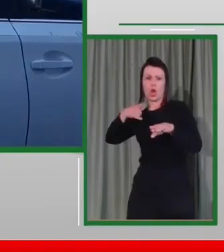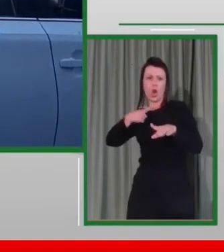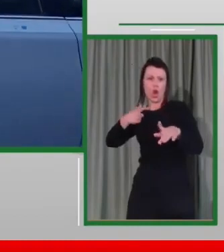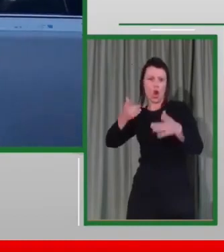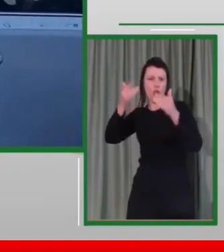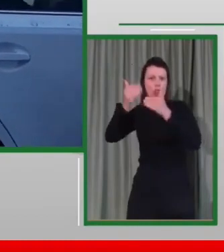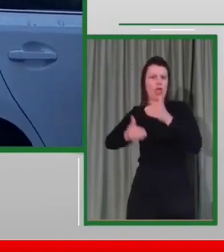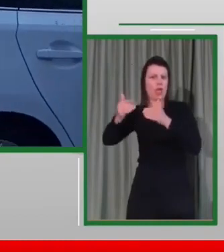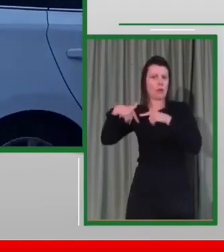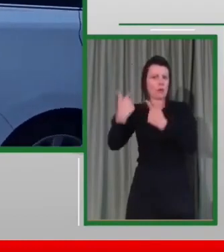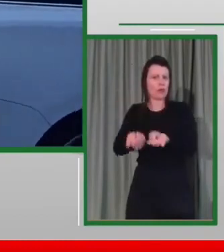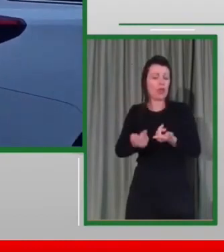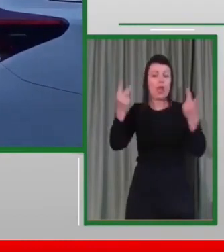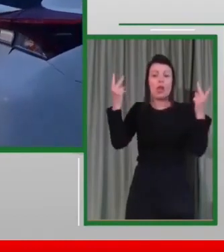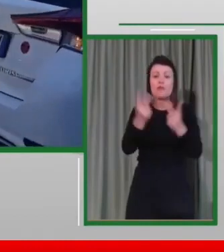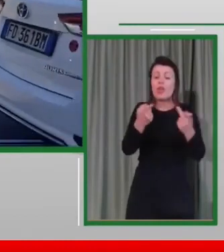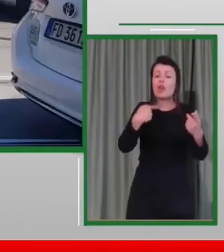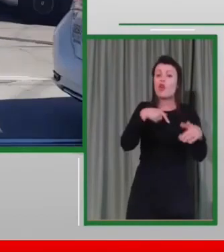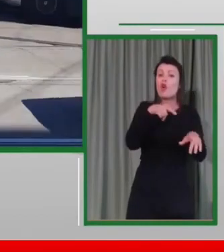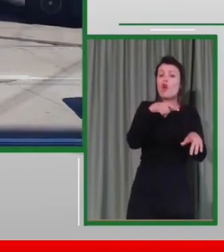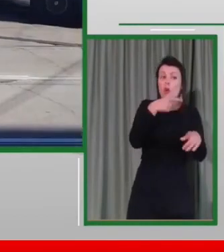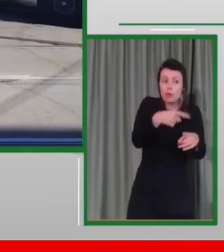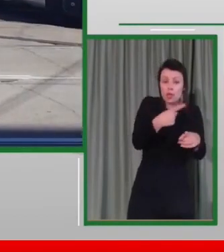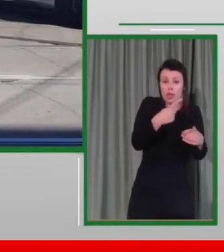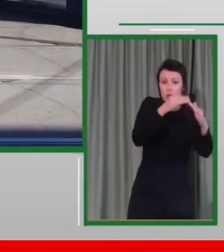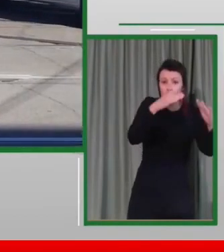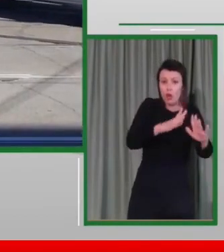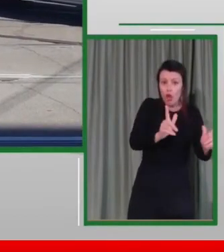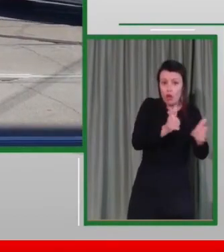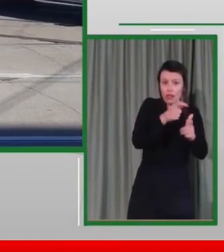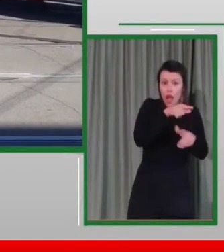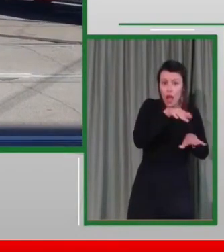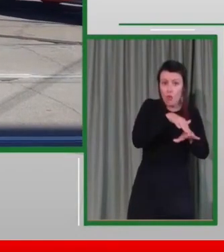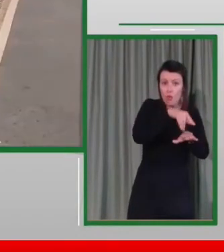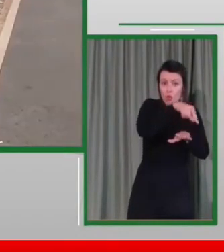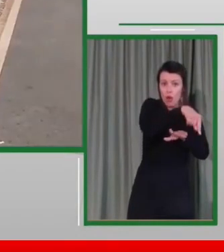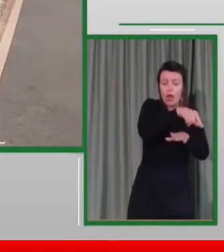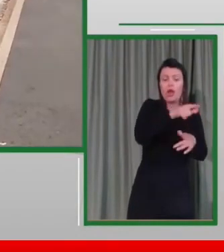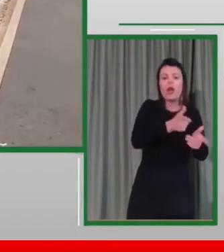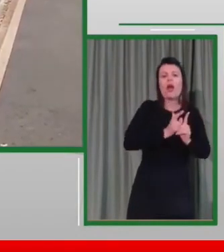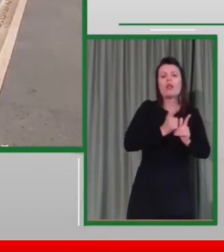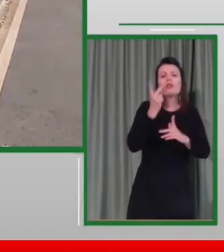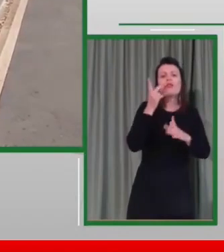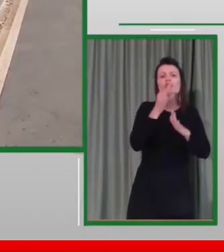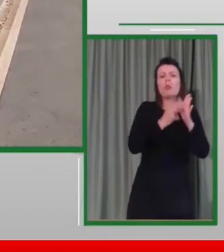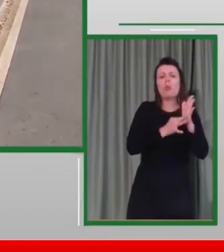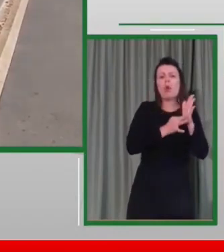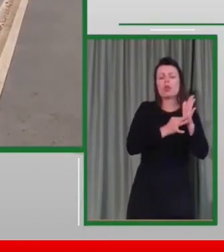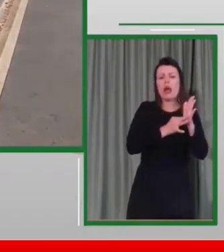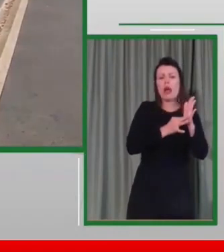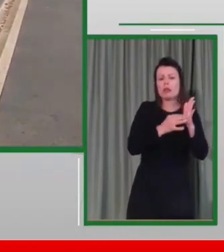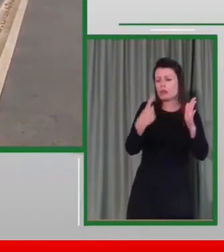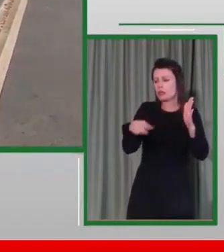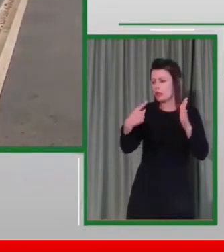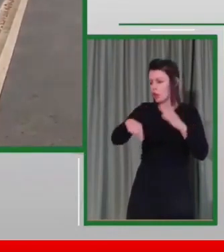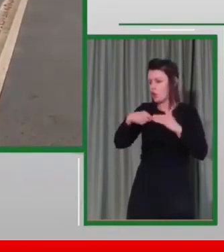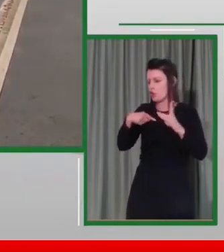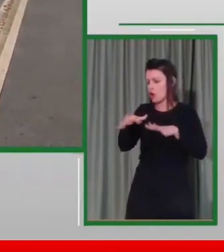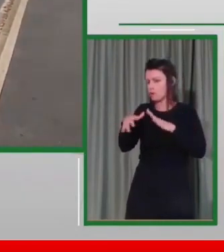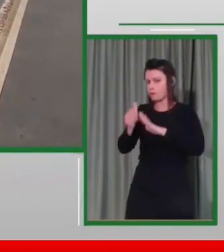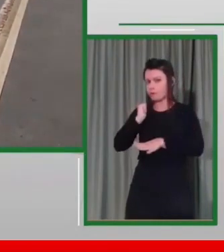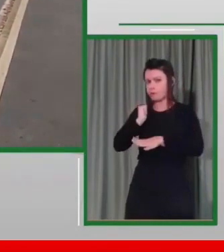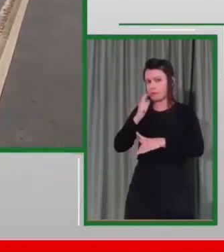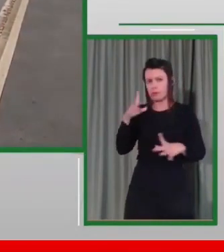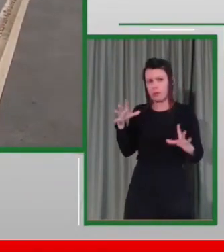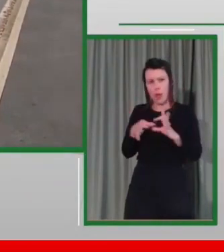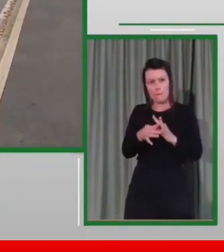che non sono proprio in linea con questa convinzione. Anzi, si è in qualche modo confermato che il traffico non è